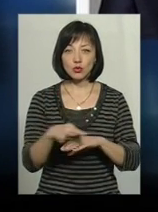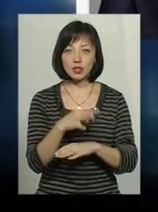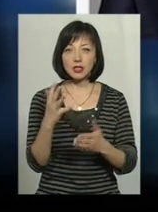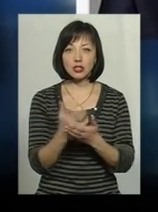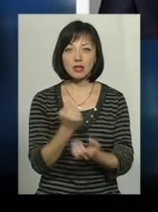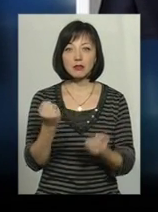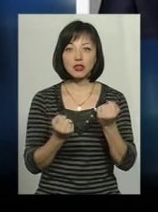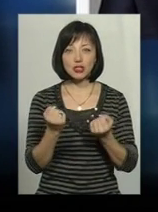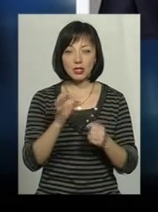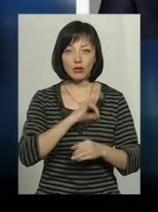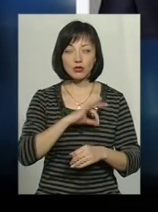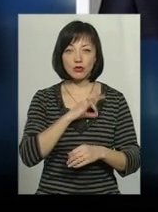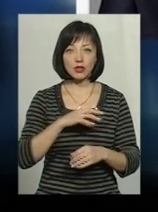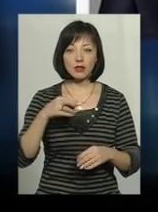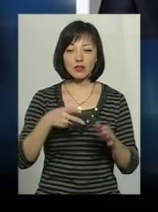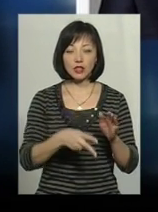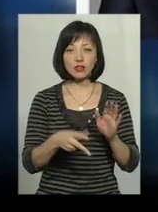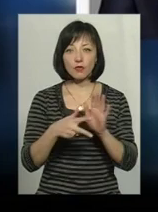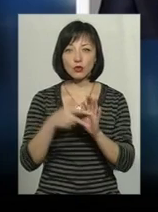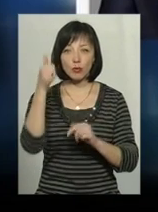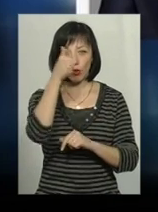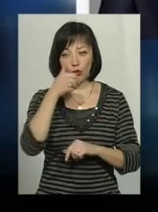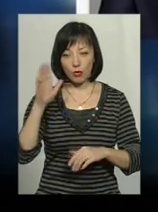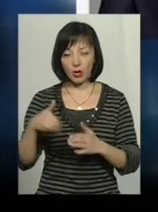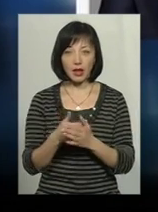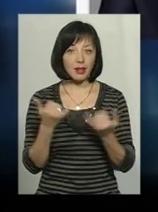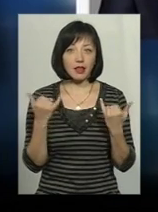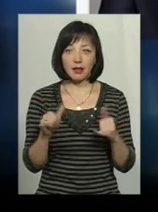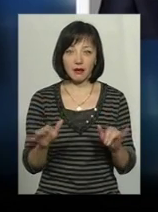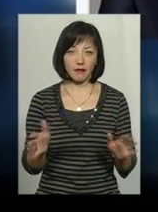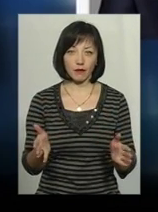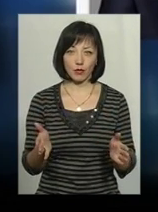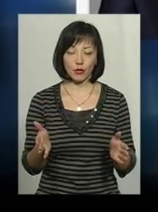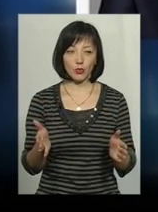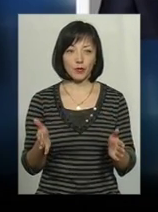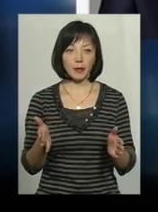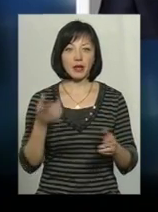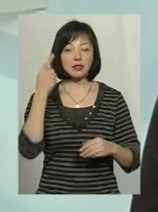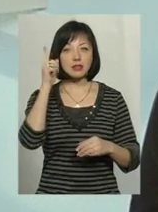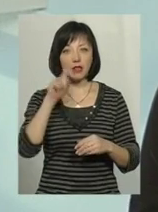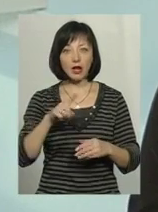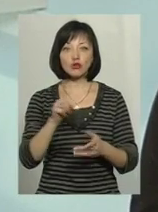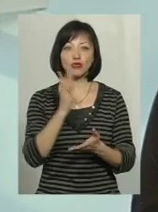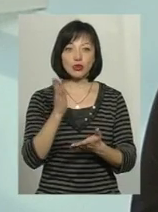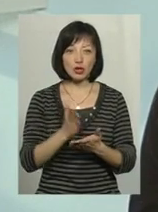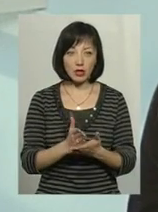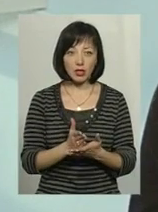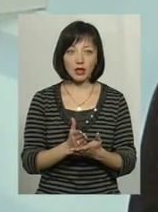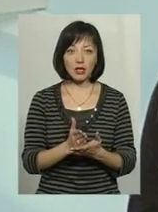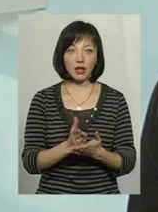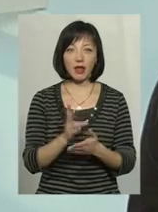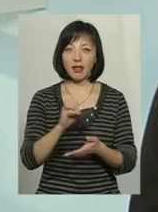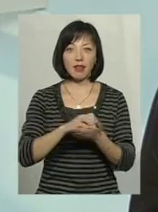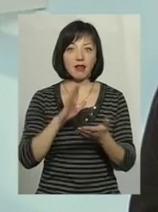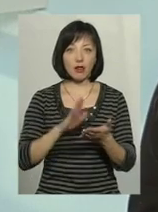машина, якою вона користувалася 2008 року. Ну, дивно, якби, знати, що вона є, знати і все, і не